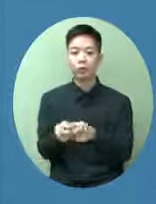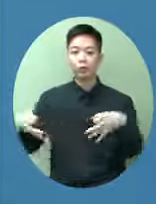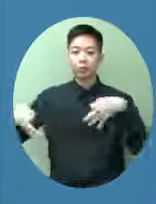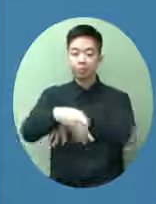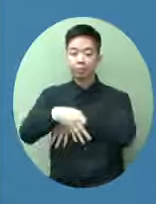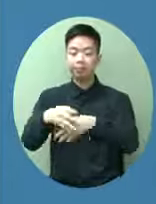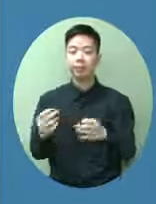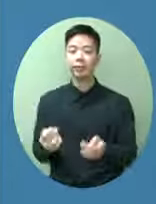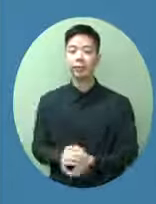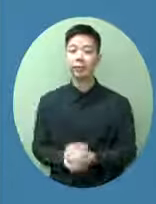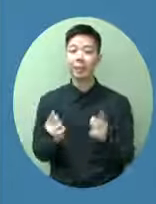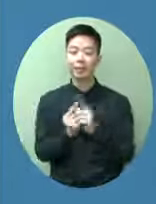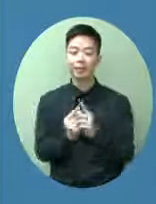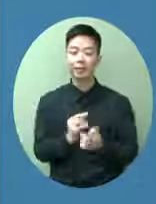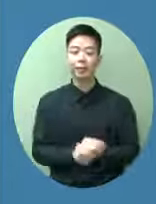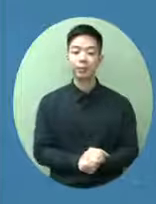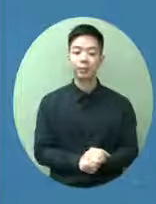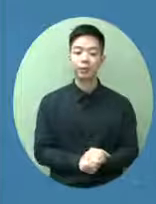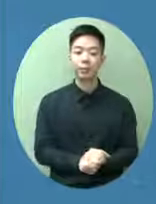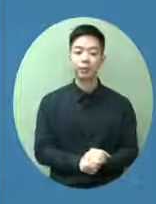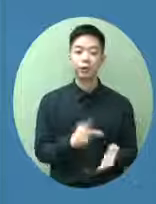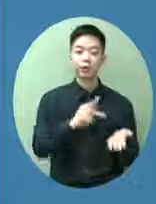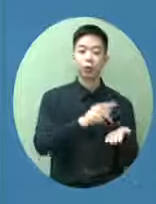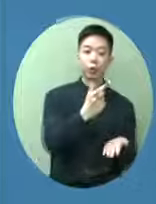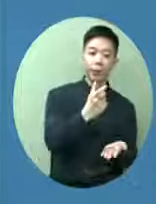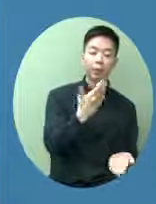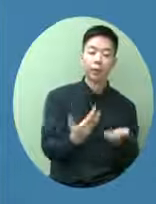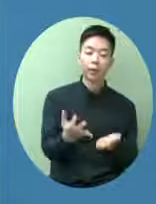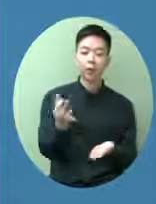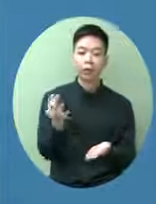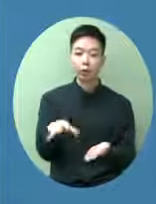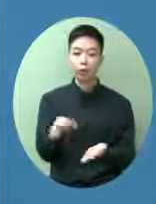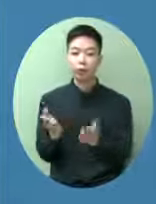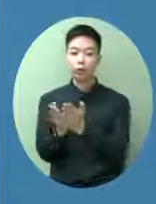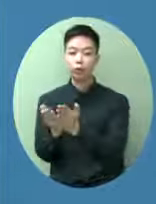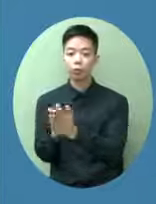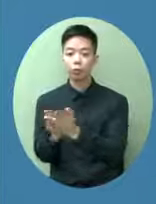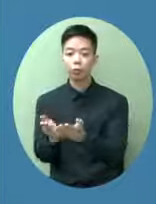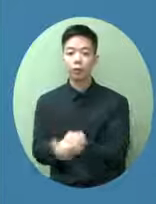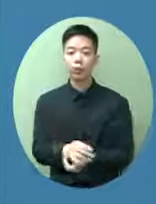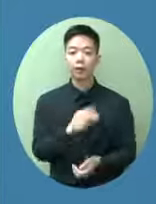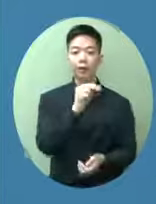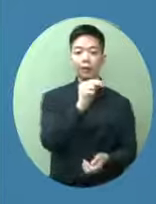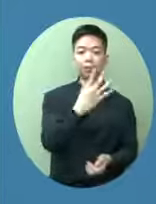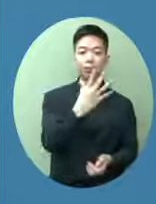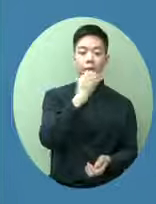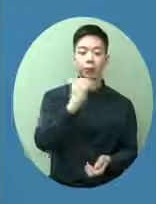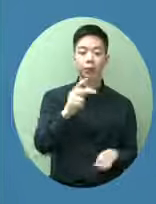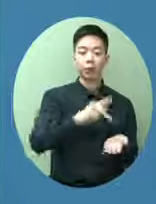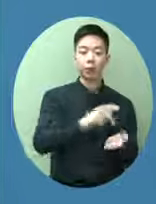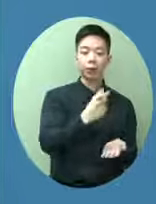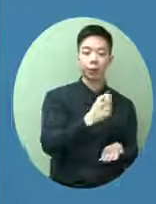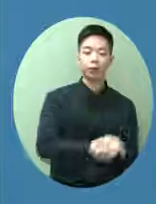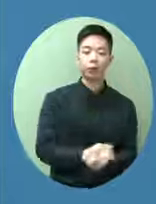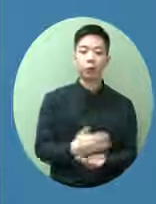tenancy的租戶無論是租金或豁免輸我們提供75%租金和費用